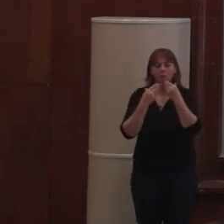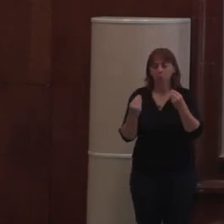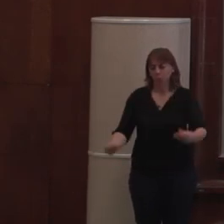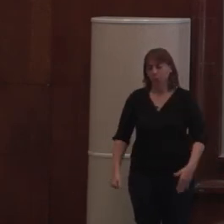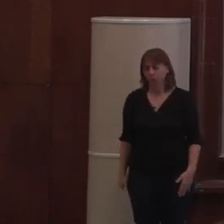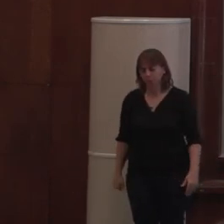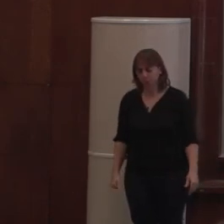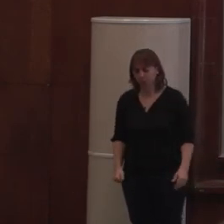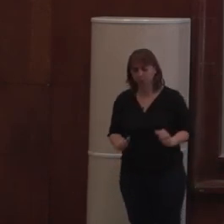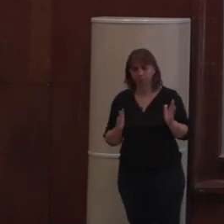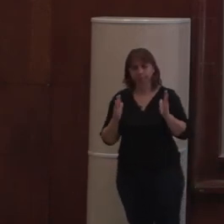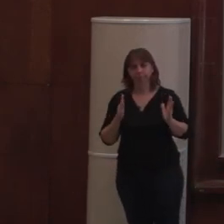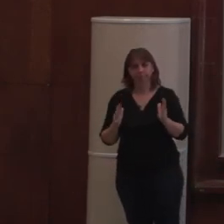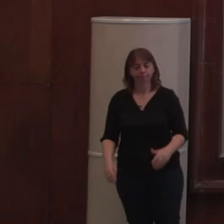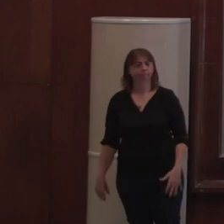Applaudissements